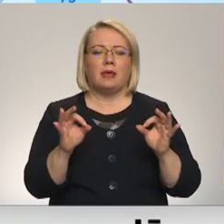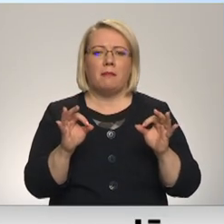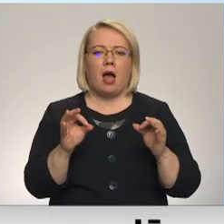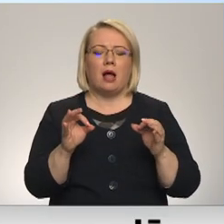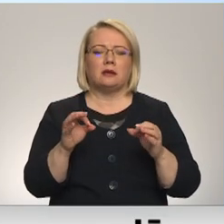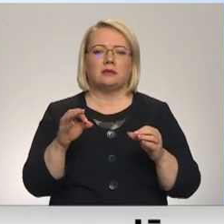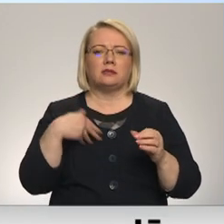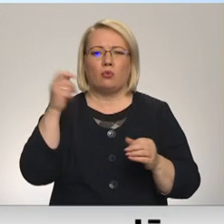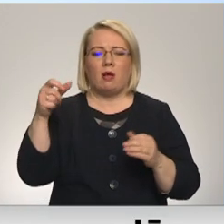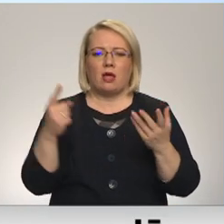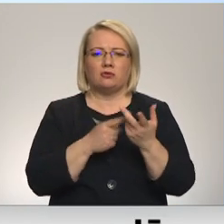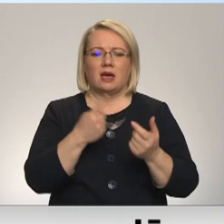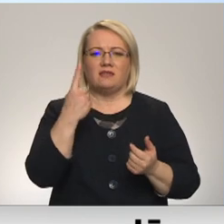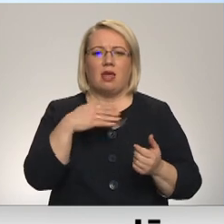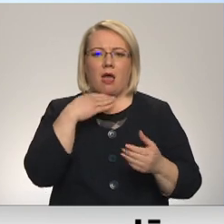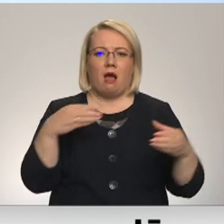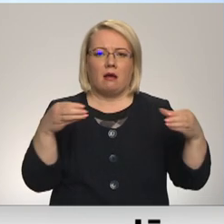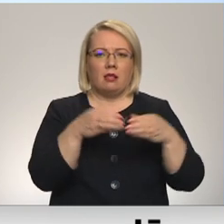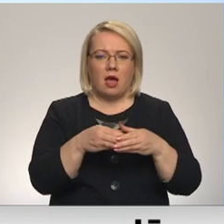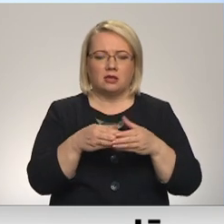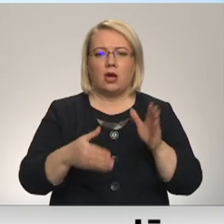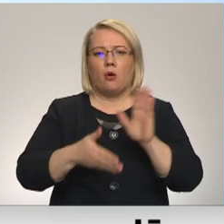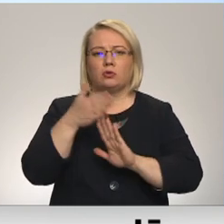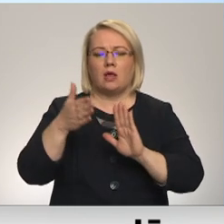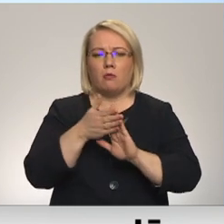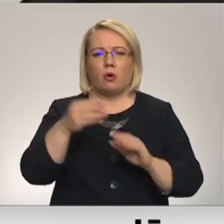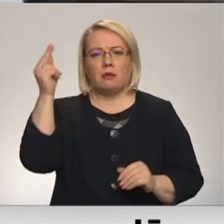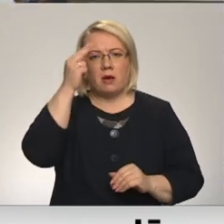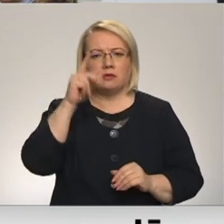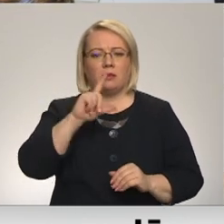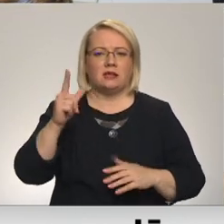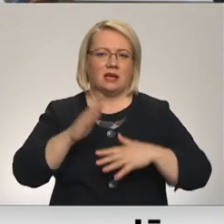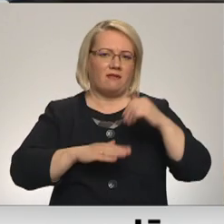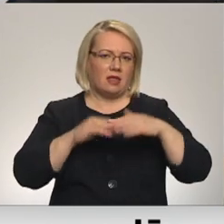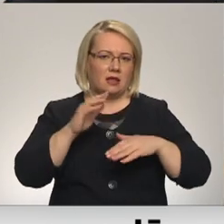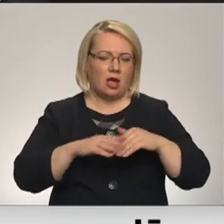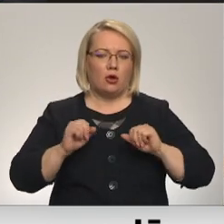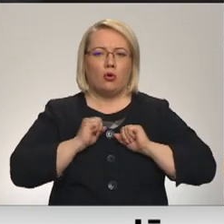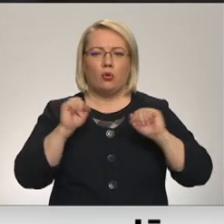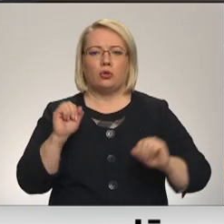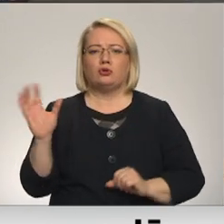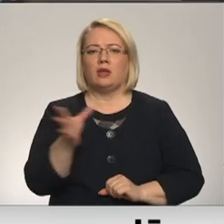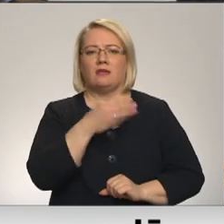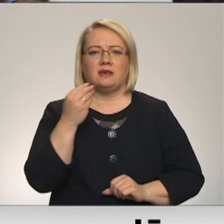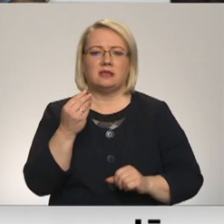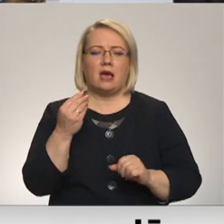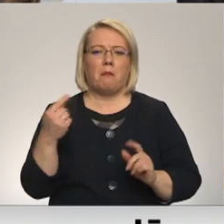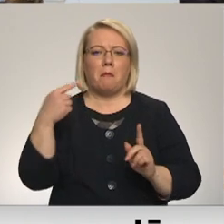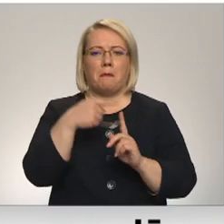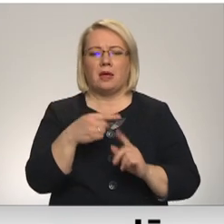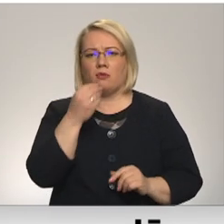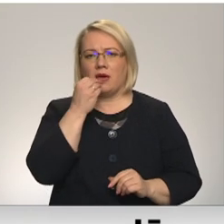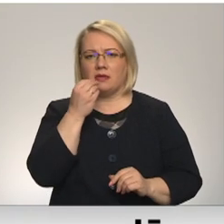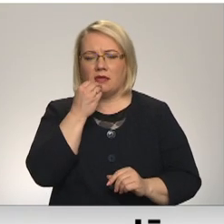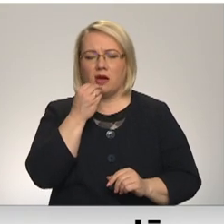klasē. Uzlabot šo mācību līdzekļu kvalitāti, nodrošināt visiem arī papildu sēdināšanas reizi,